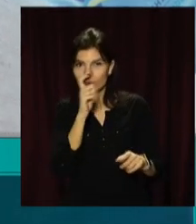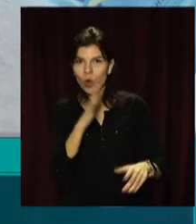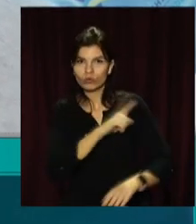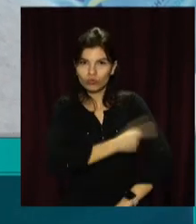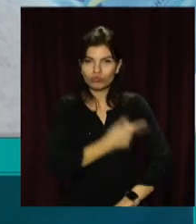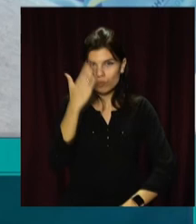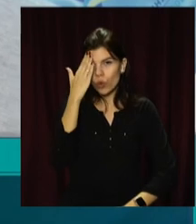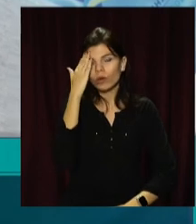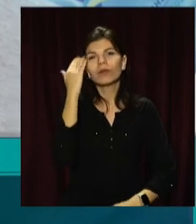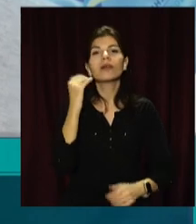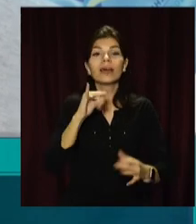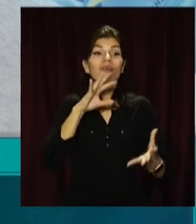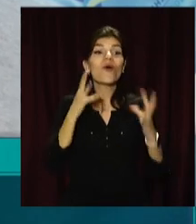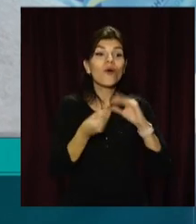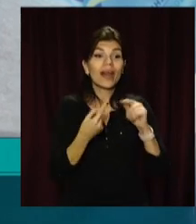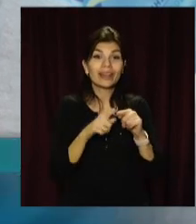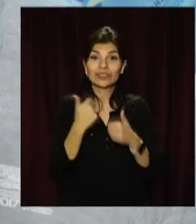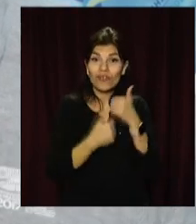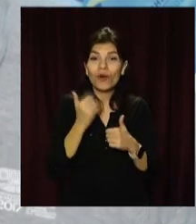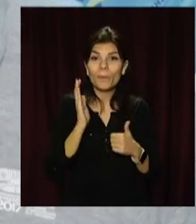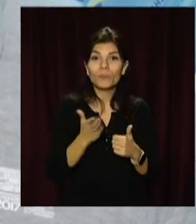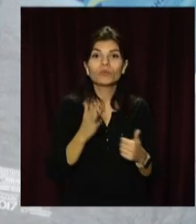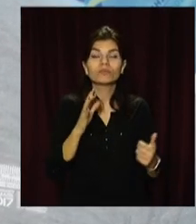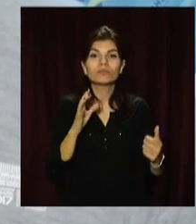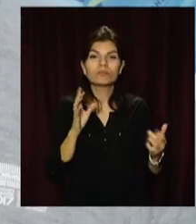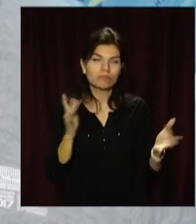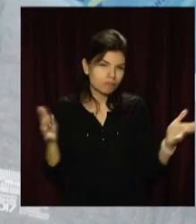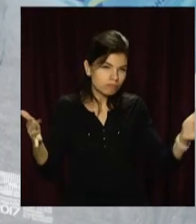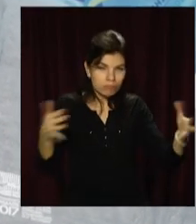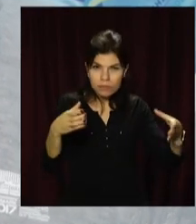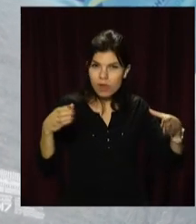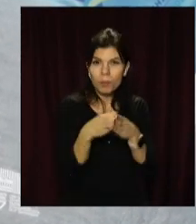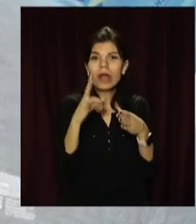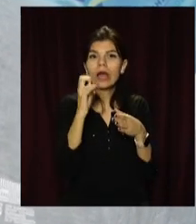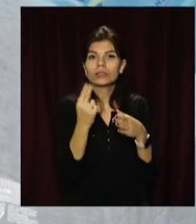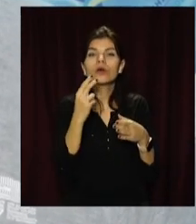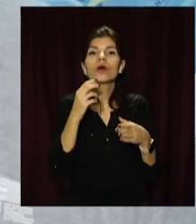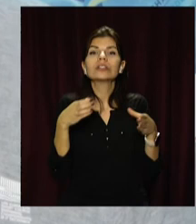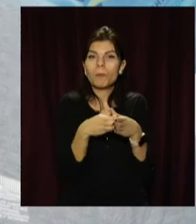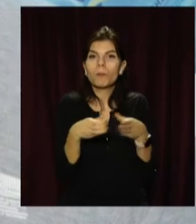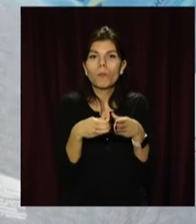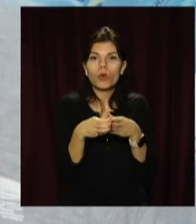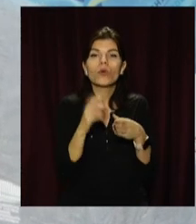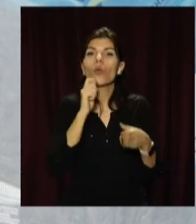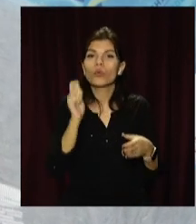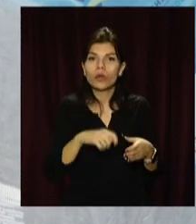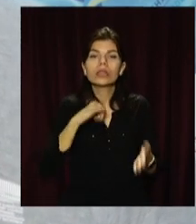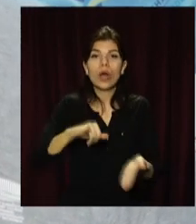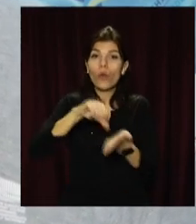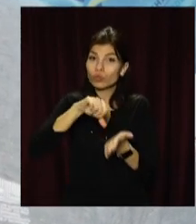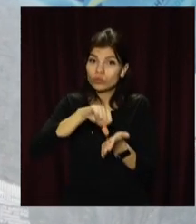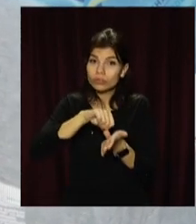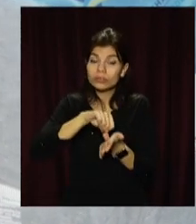також за результатами цих змагань буде сформована національна збірна команда для участи